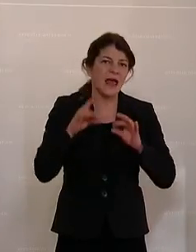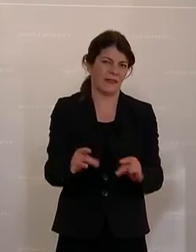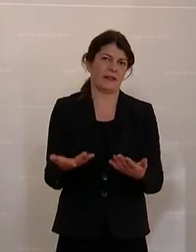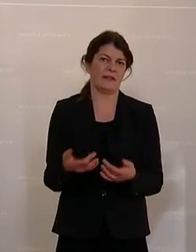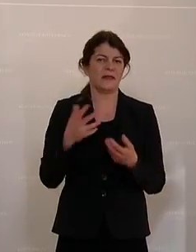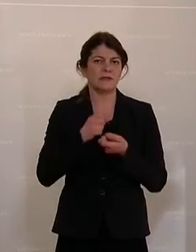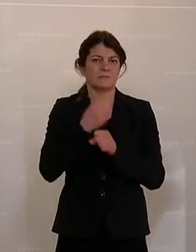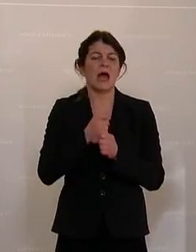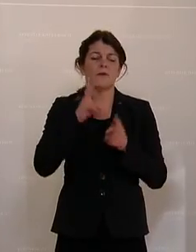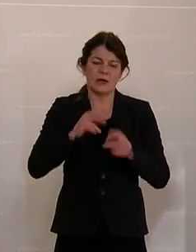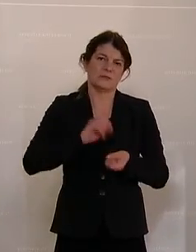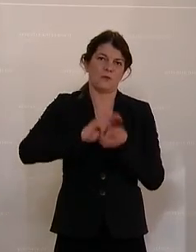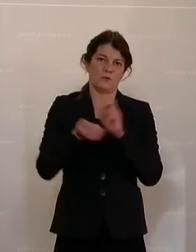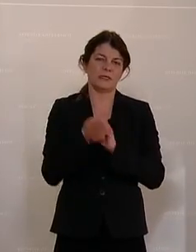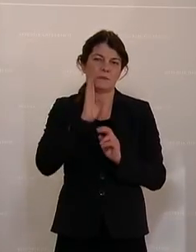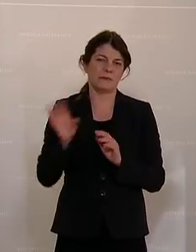Sie bei der Umsetzung mit. Vielen Dank.